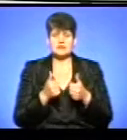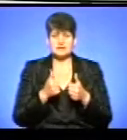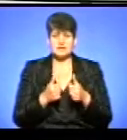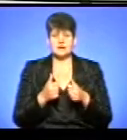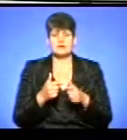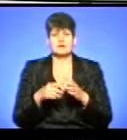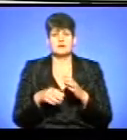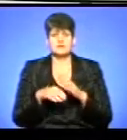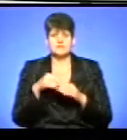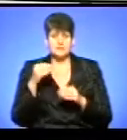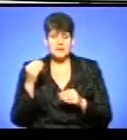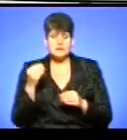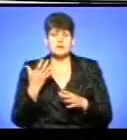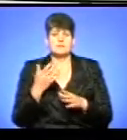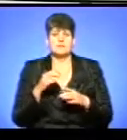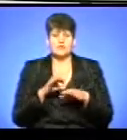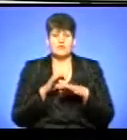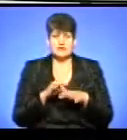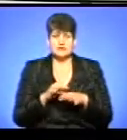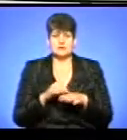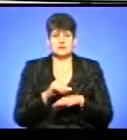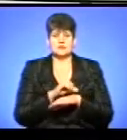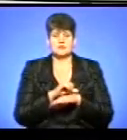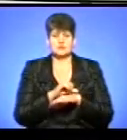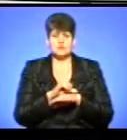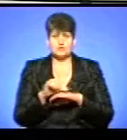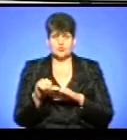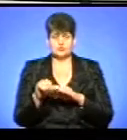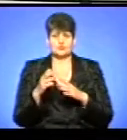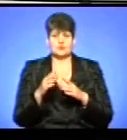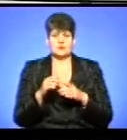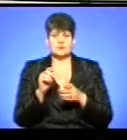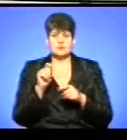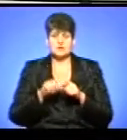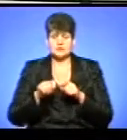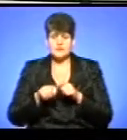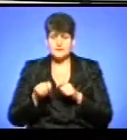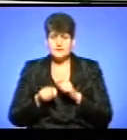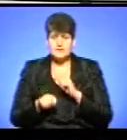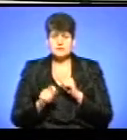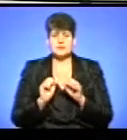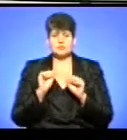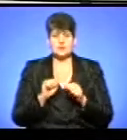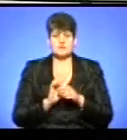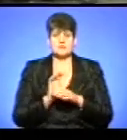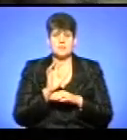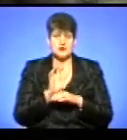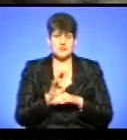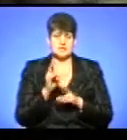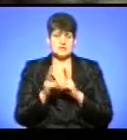засадах, проведення зовнішнього незалежного аудиту, можливість надіслати скаргу чи пропозицію в електронному варіанті.